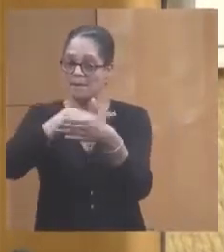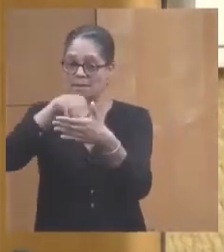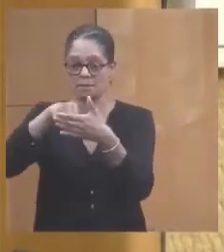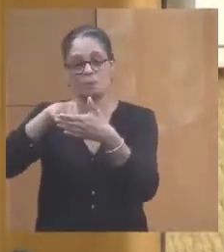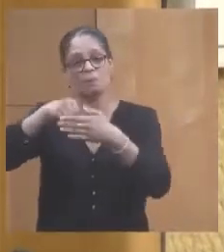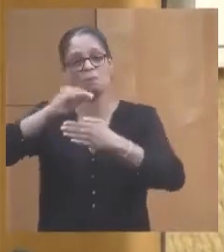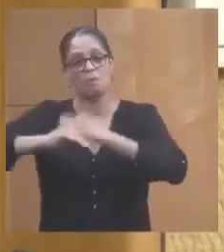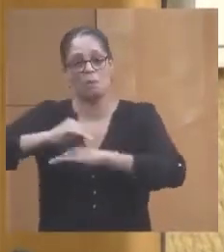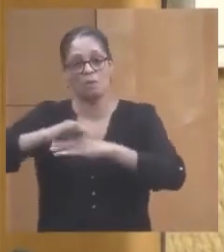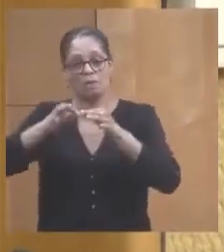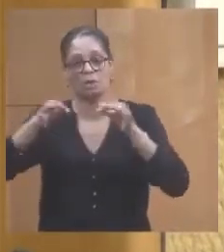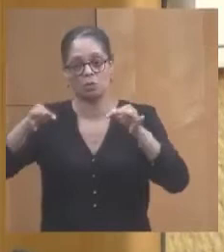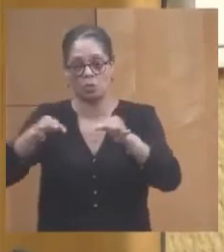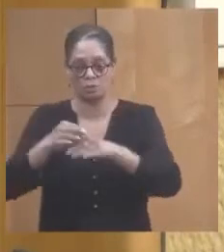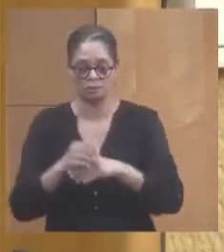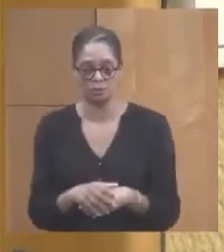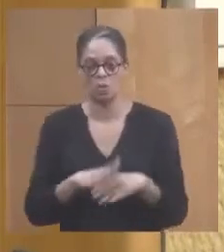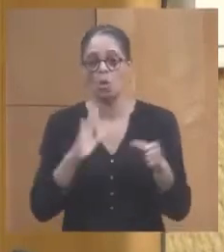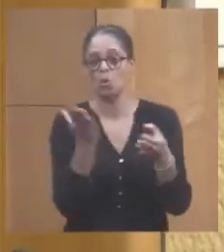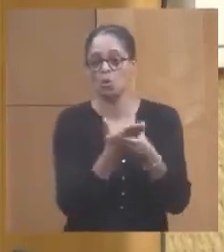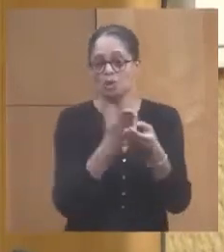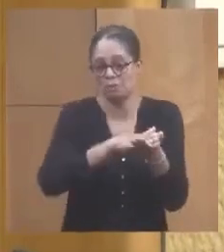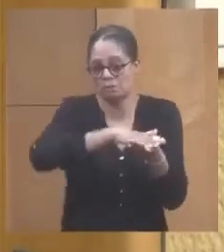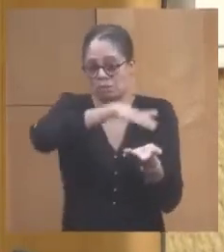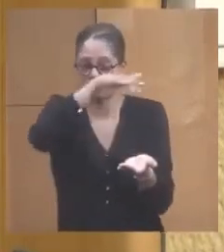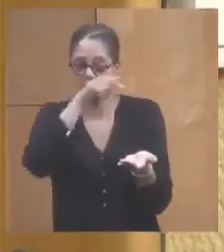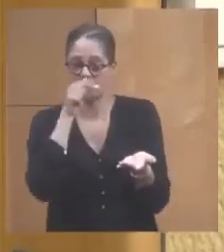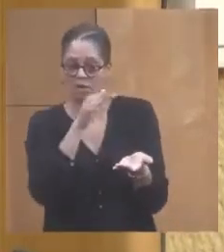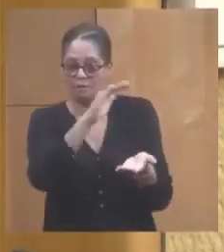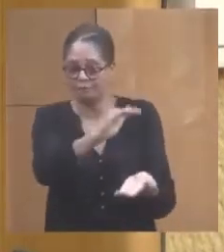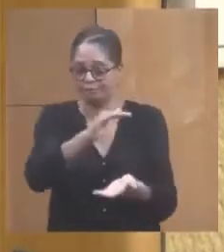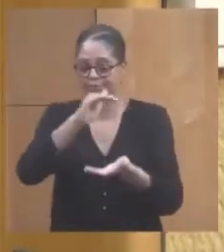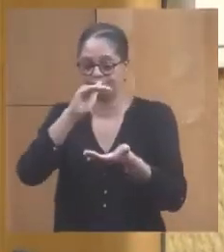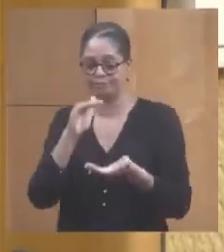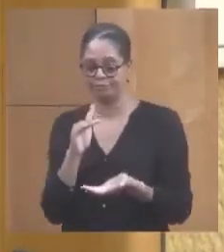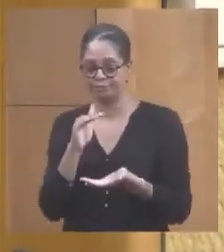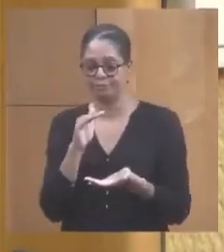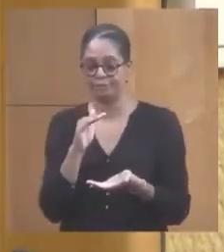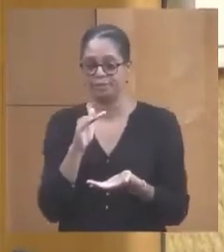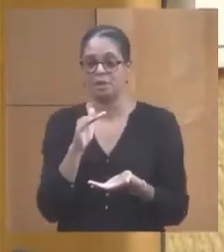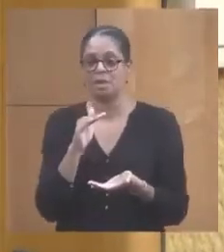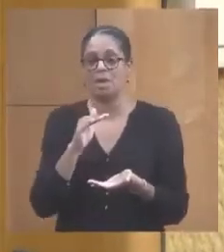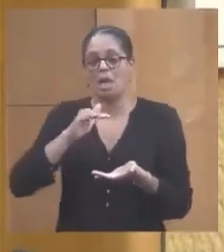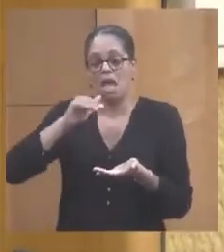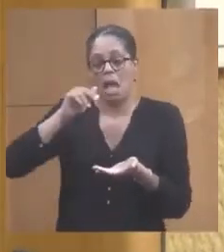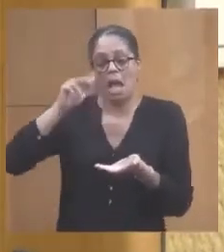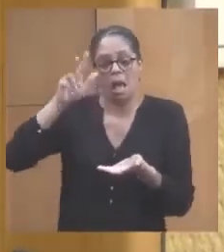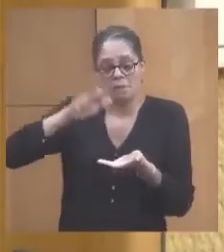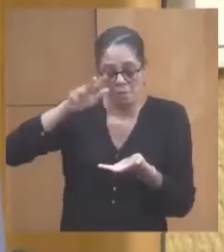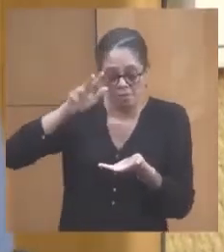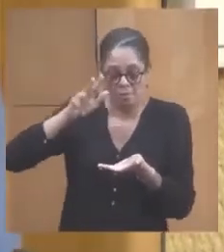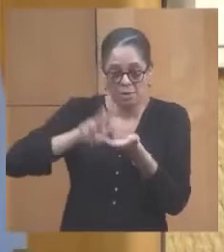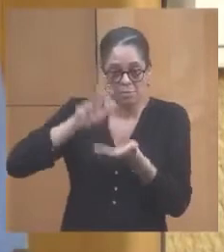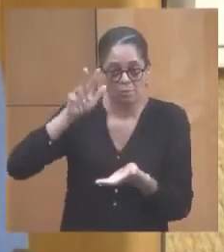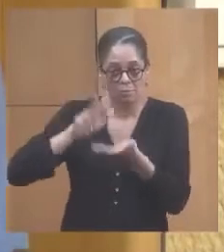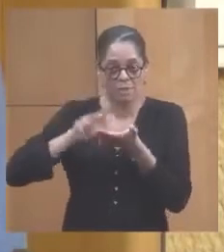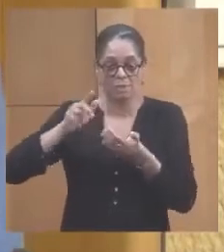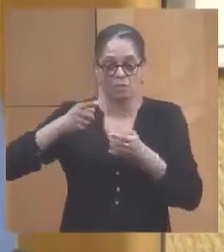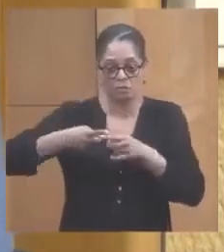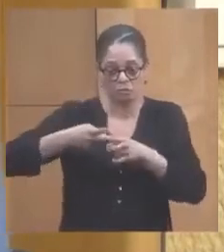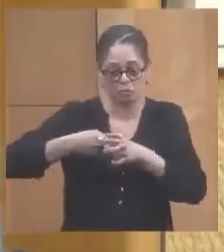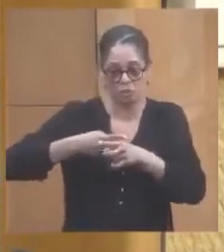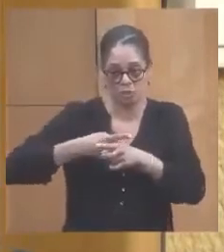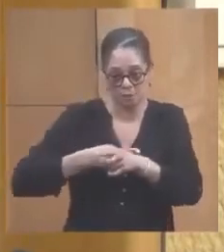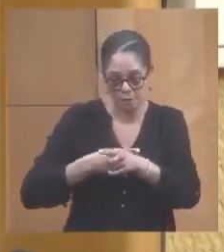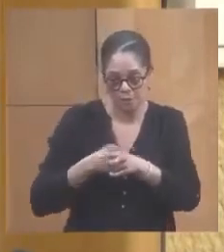ces dossiers nous sont transmis et approuvés au fur et à mesure ensuite nous sommes passés par